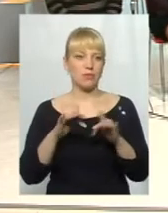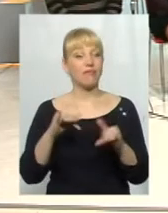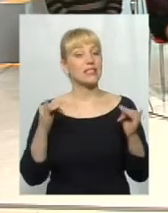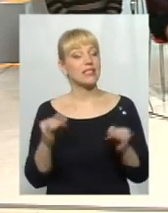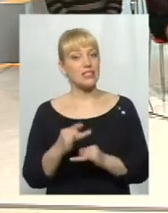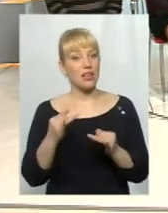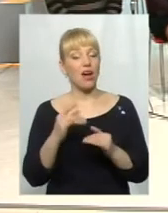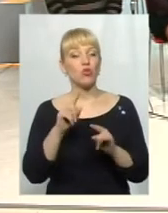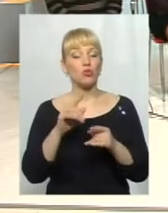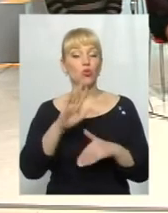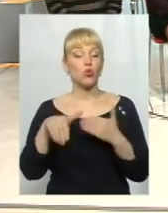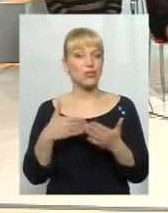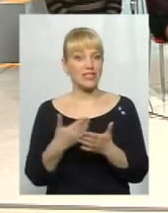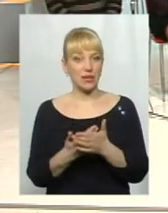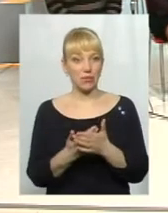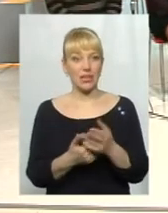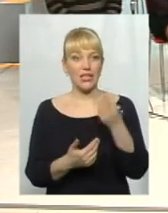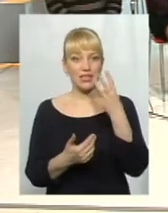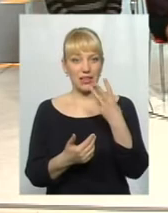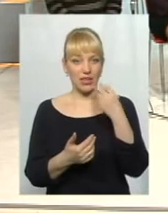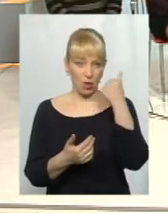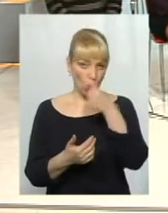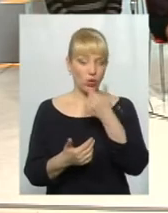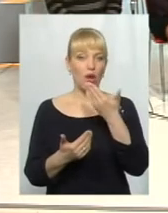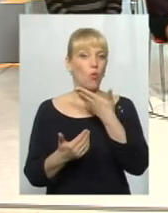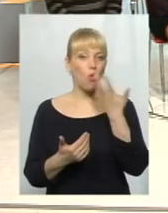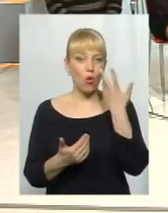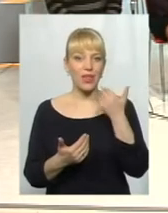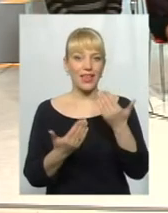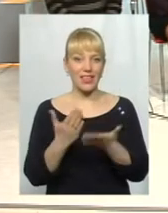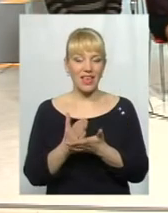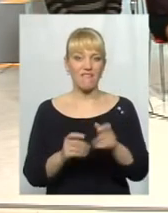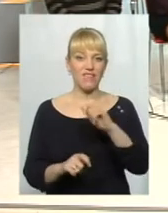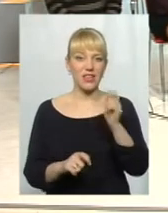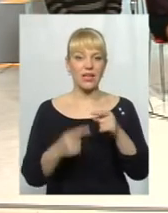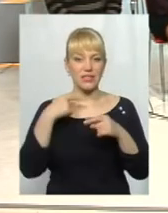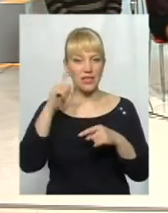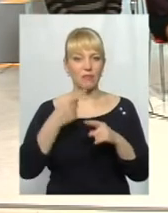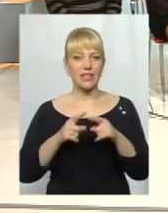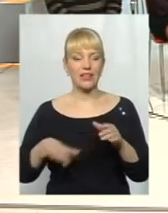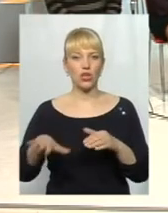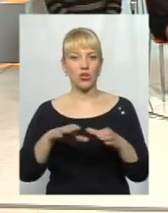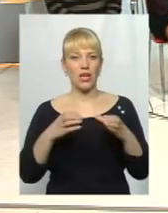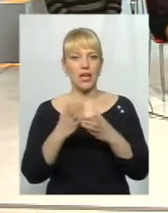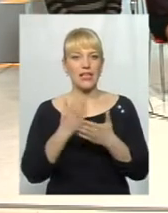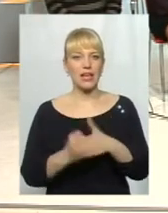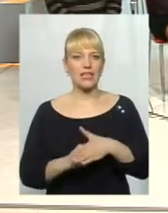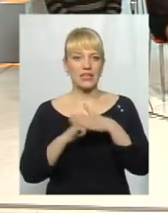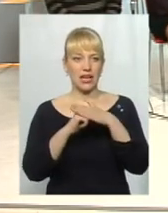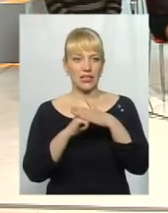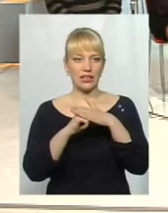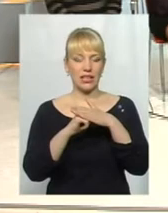чому до сих пір за цих три роки, коли йде війна, ми сьогодні знаємо, що ця територіальна громада, це є сателітом, так?